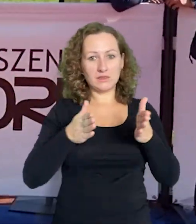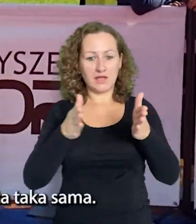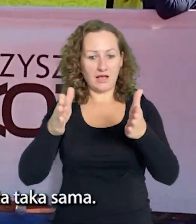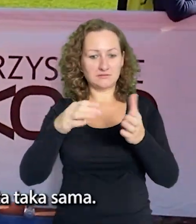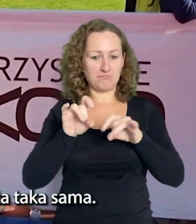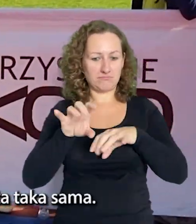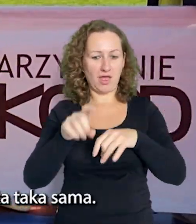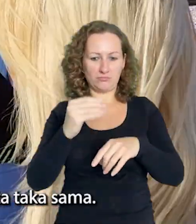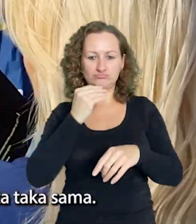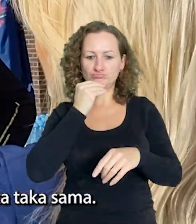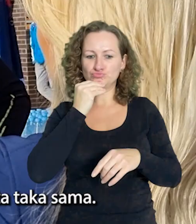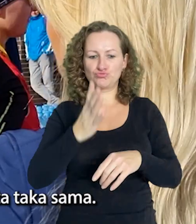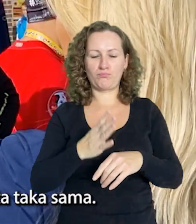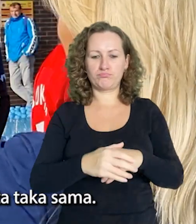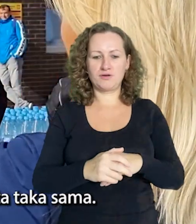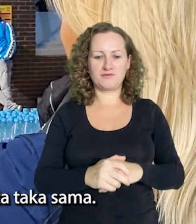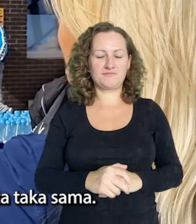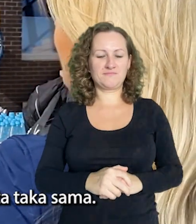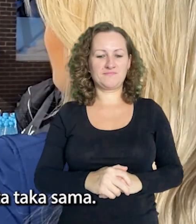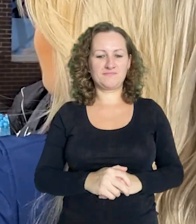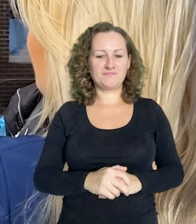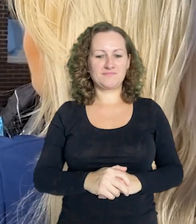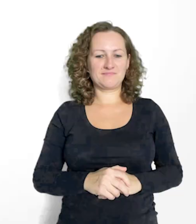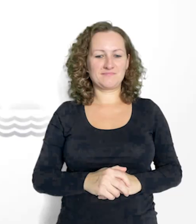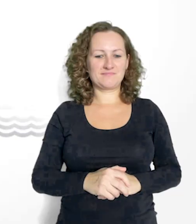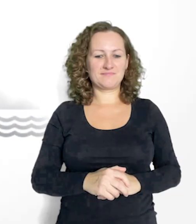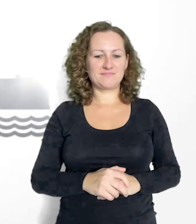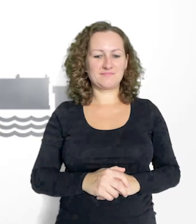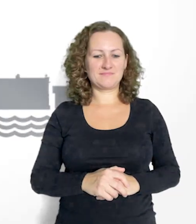Trasa super. Mam nadzieję, że zostanie dostępna krasowa.